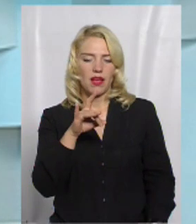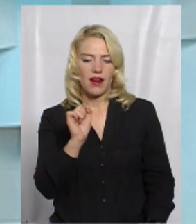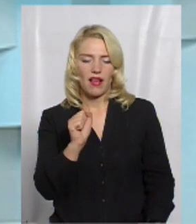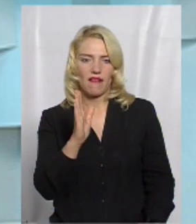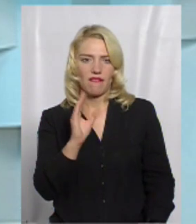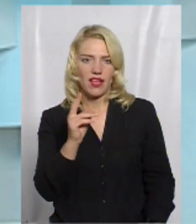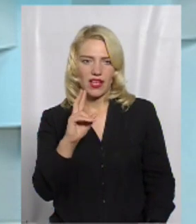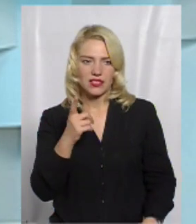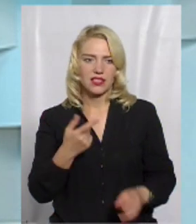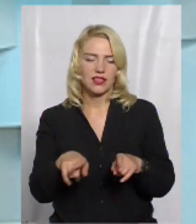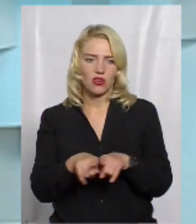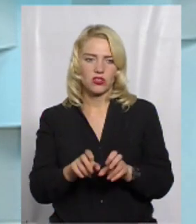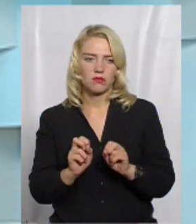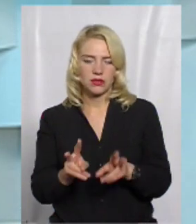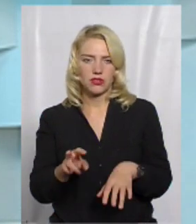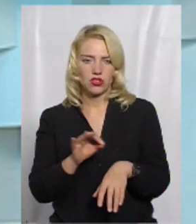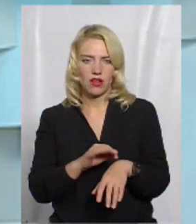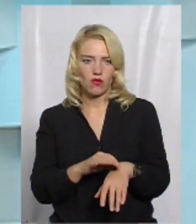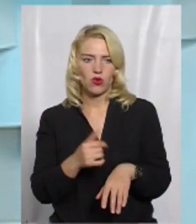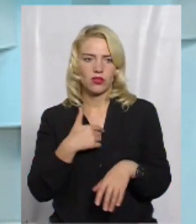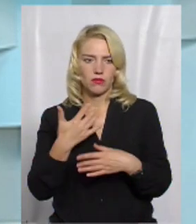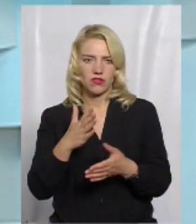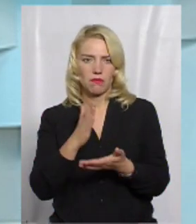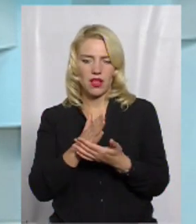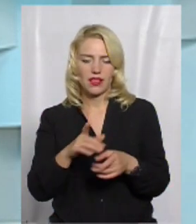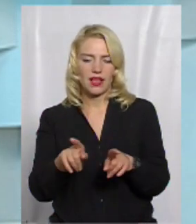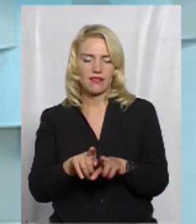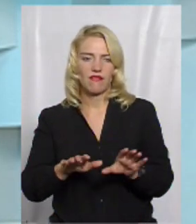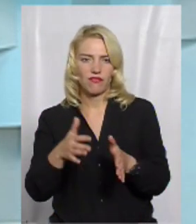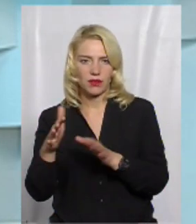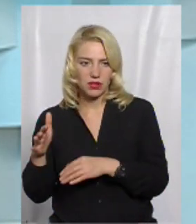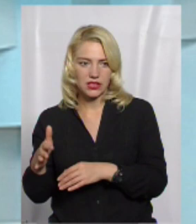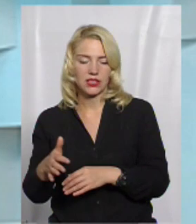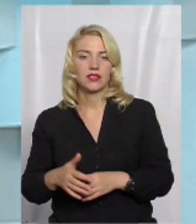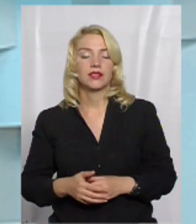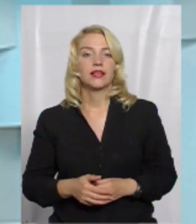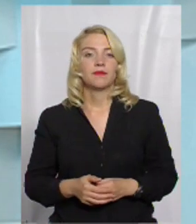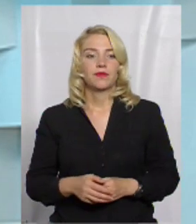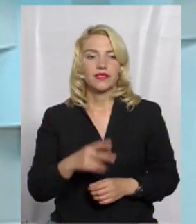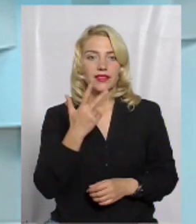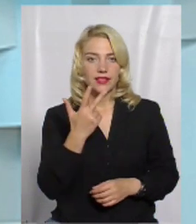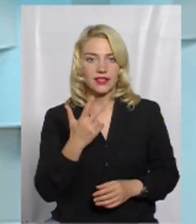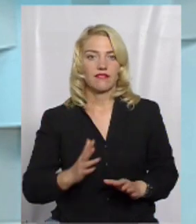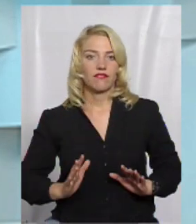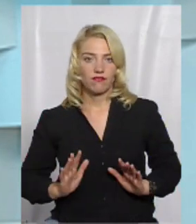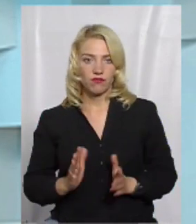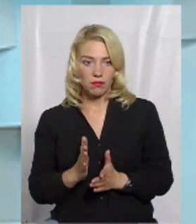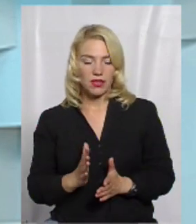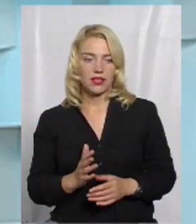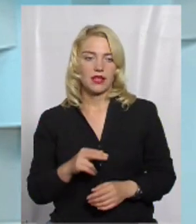це теж небезпечна хвороба. І ми вже мали випадки, три випадки